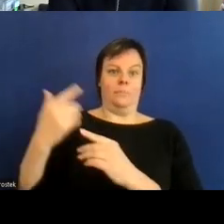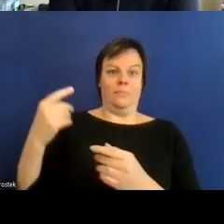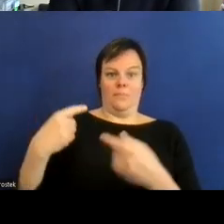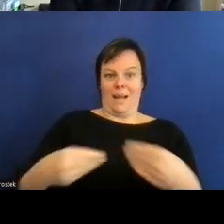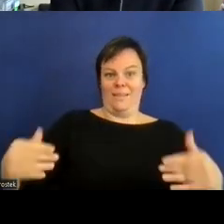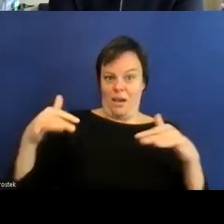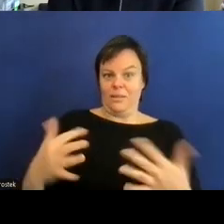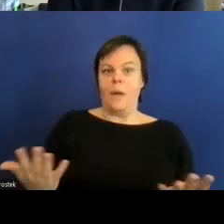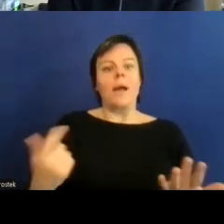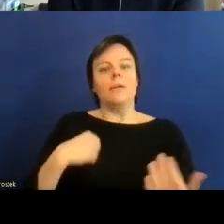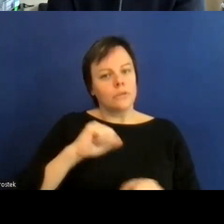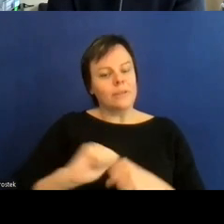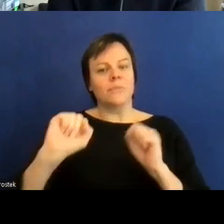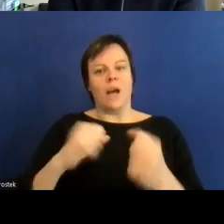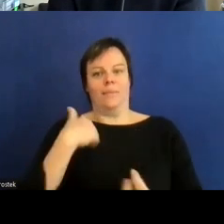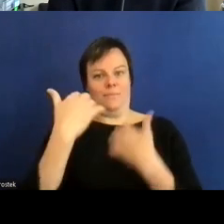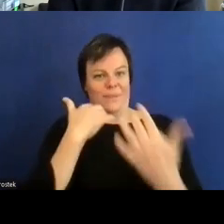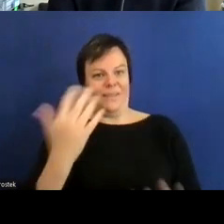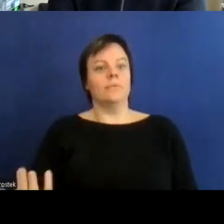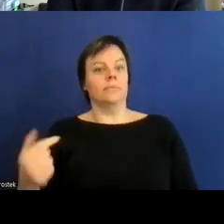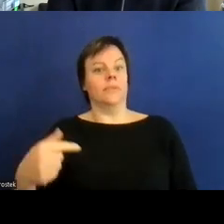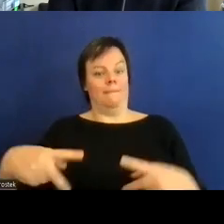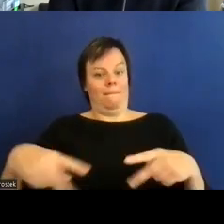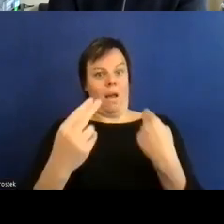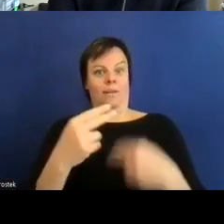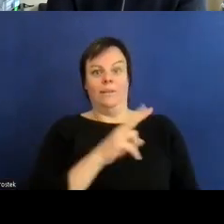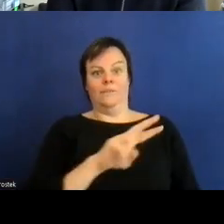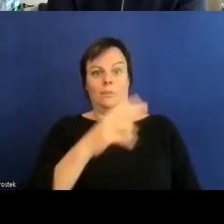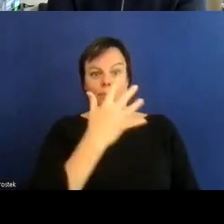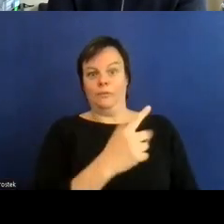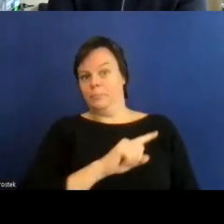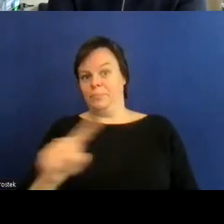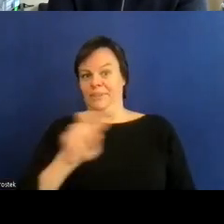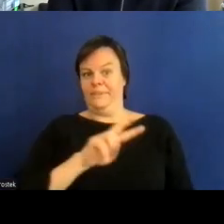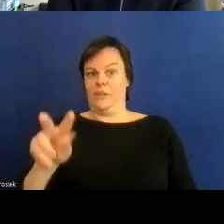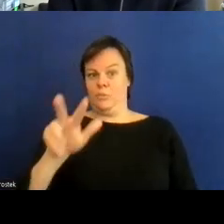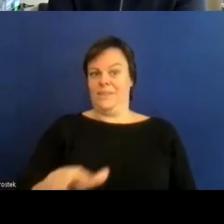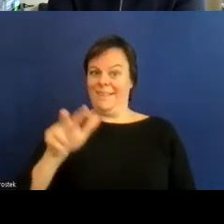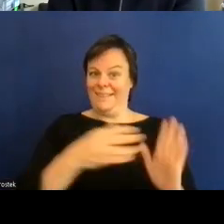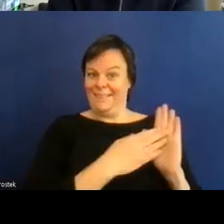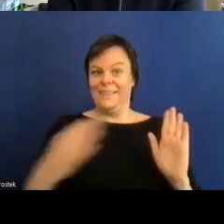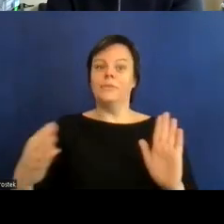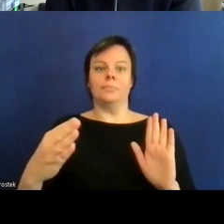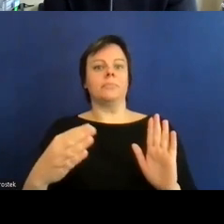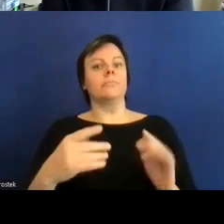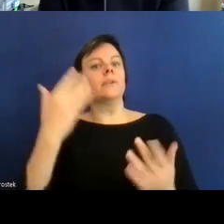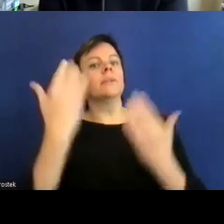der die der sozusagen der anteil von menschen mit behinderungen um 12 prozent zugenommen hat